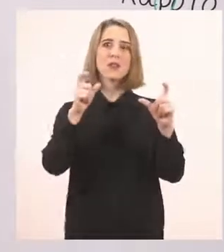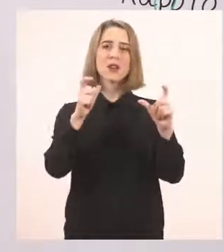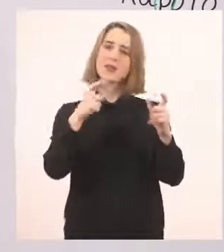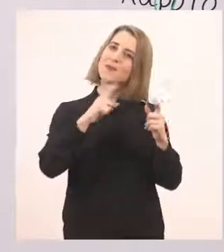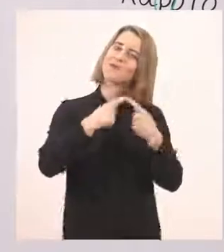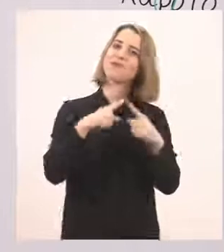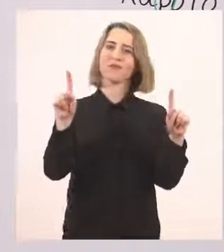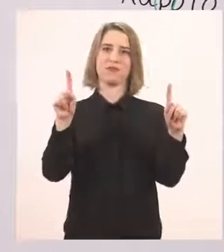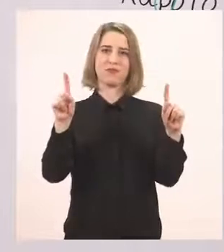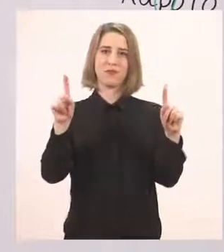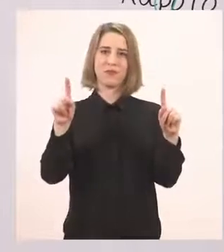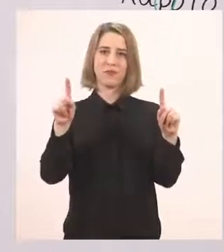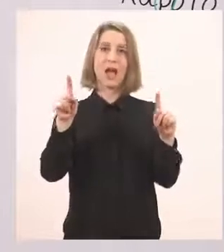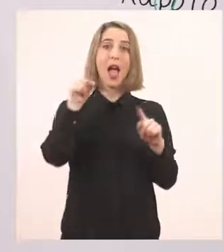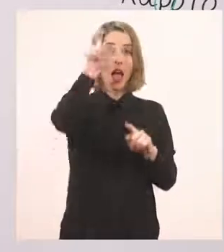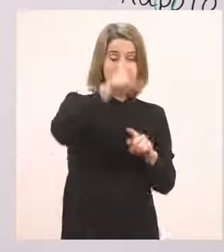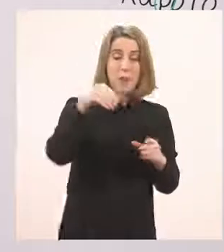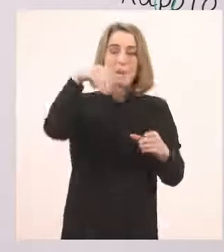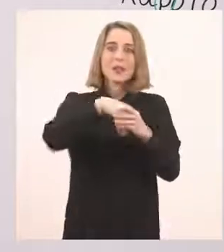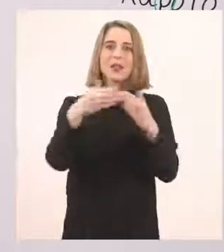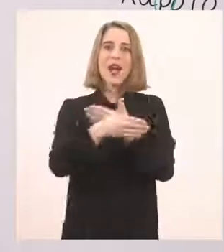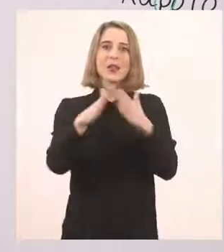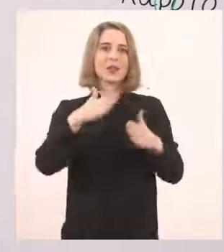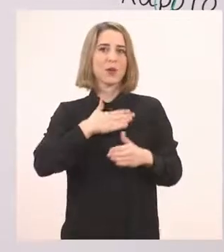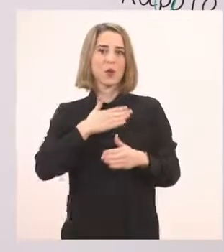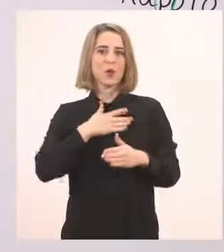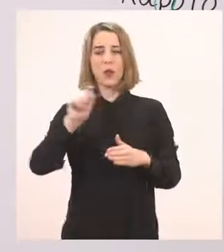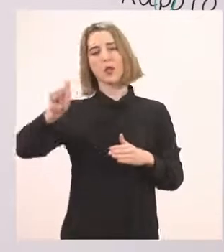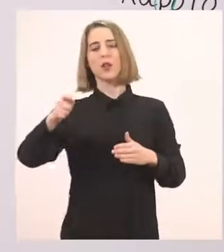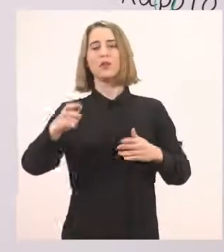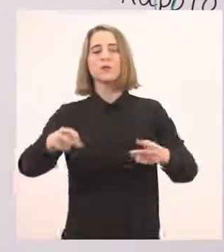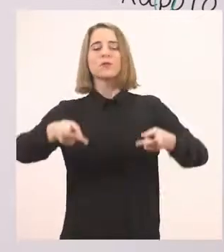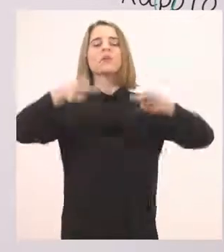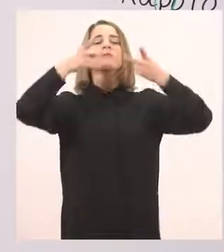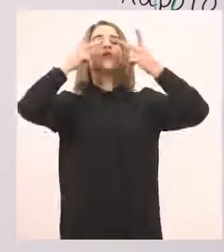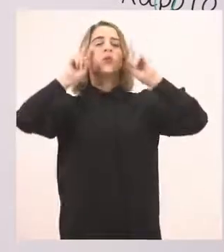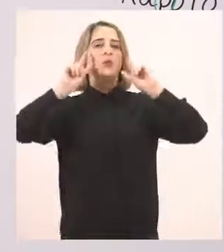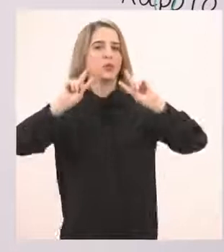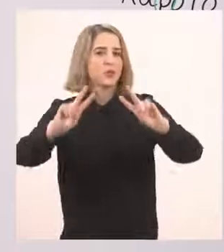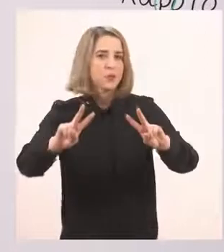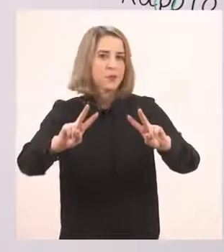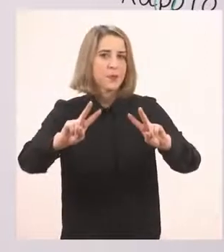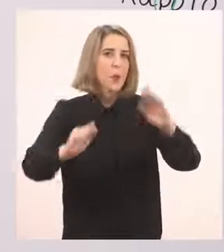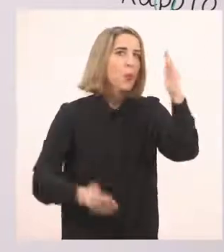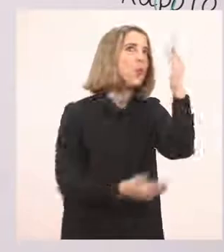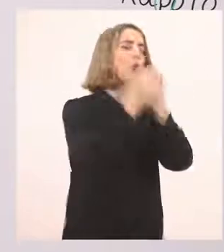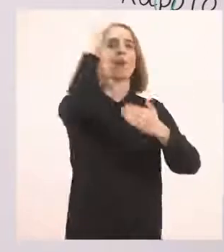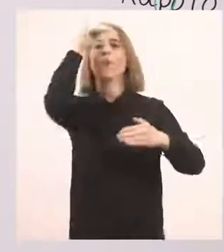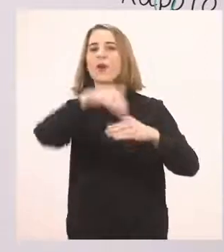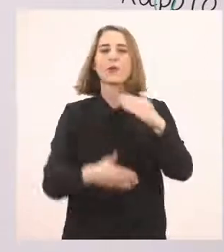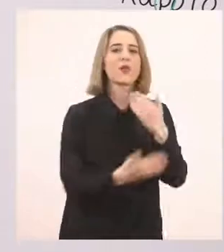τάξη μου. Κι άλλη τελεία. Τελειώνει η πρόταση, βάζω τελεία, παίρνω μία βαθιά ανάσα. Όλη μέρα τραγουδά.